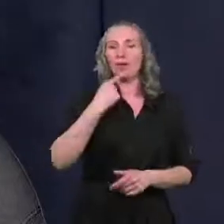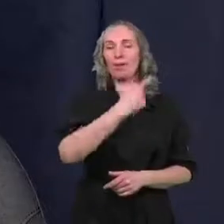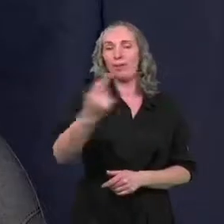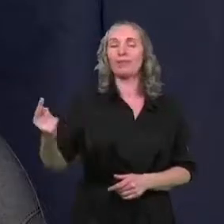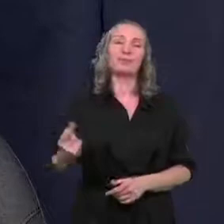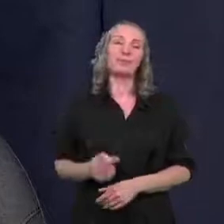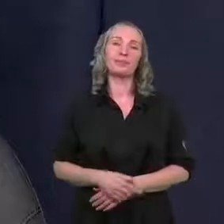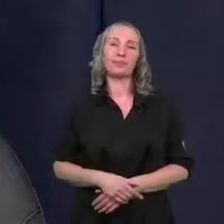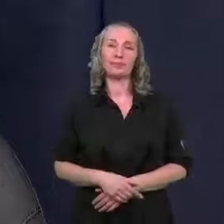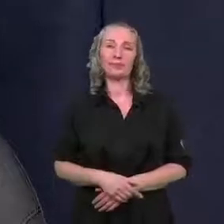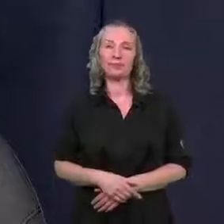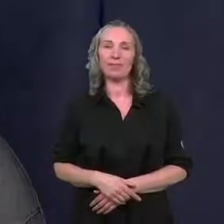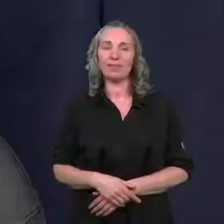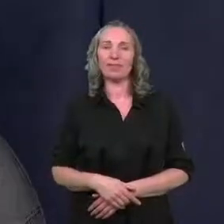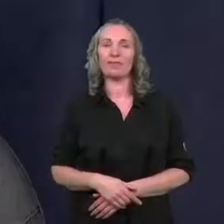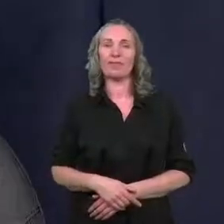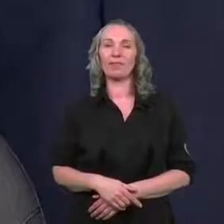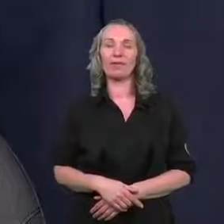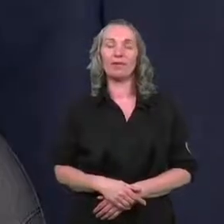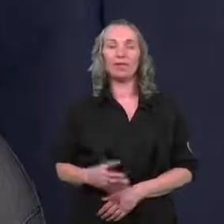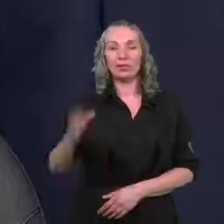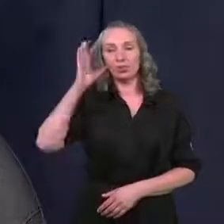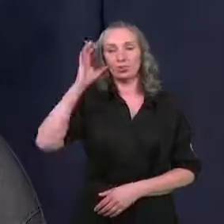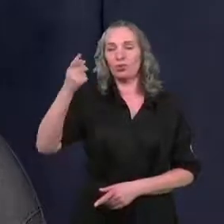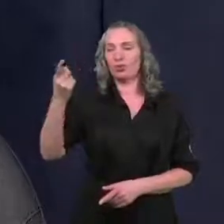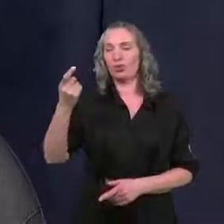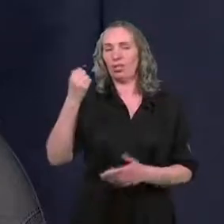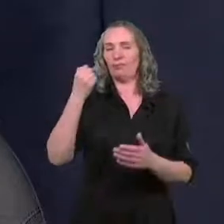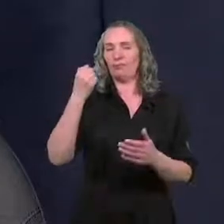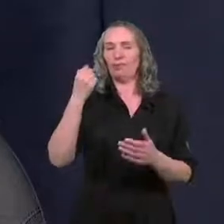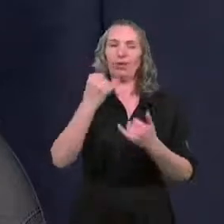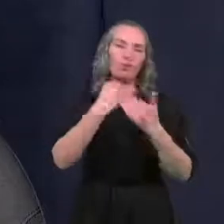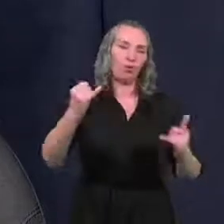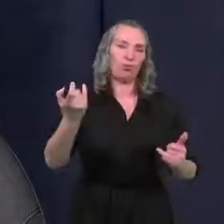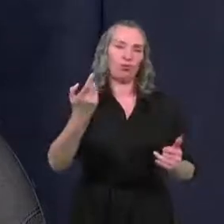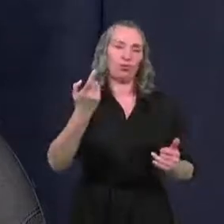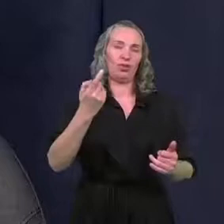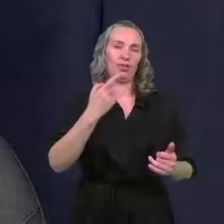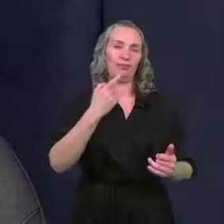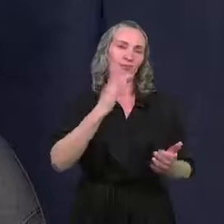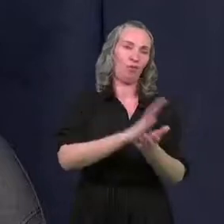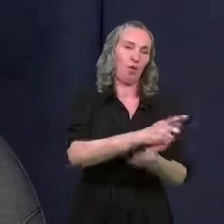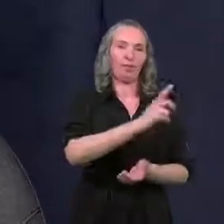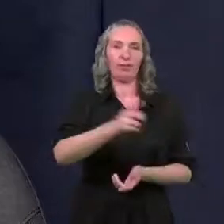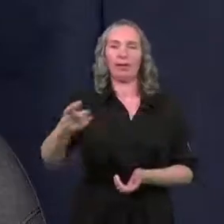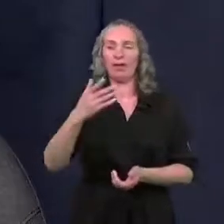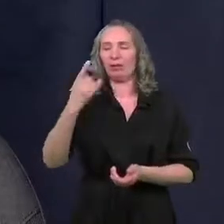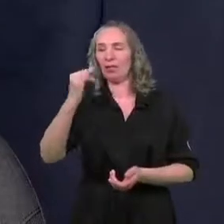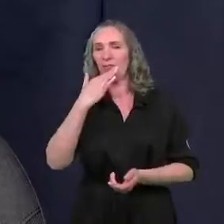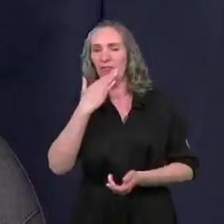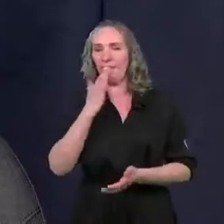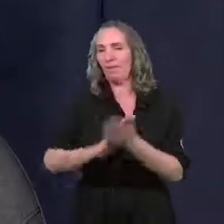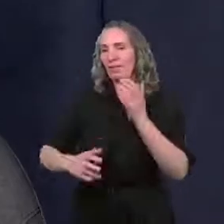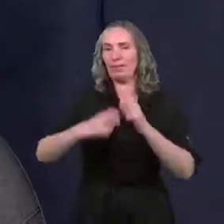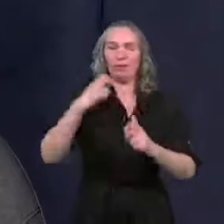słyszę rozbieżne opinie, bo słyszę też takie opinie, że bez problemu Państwo się